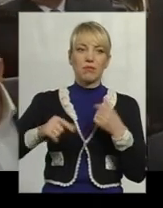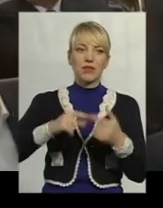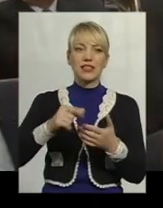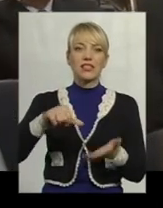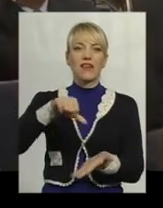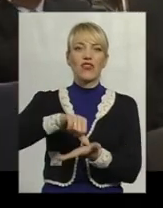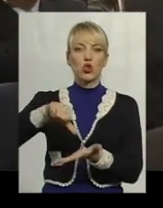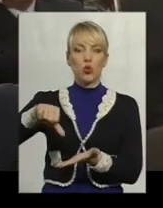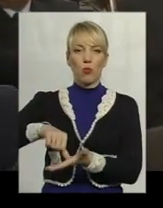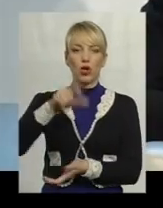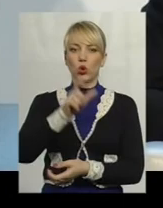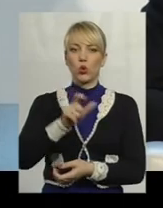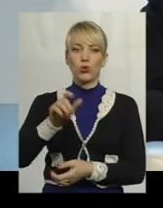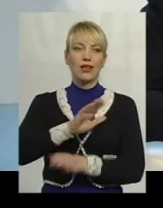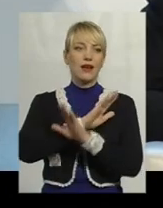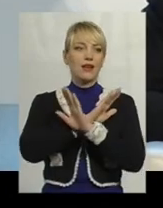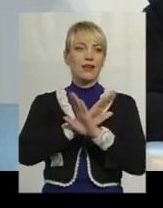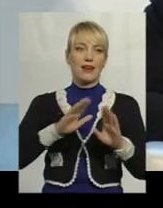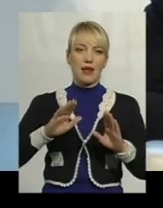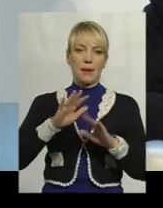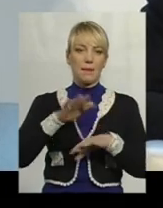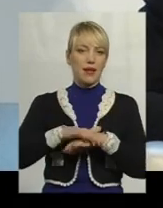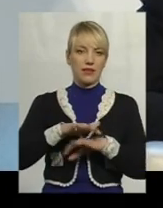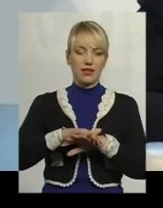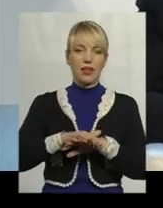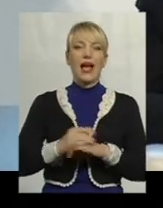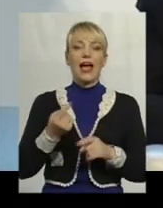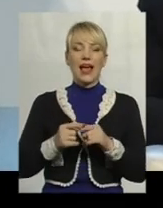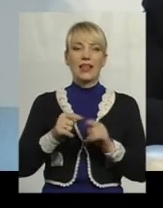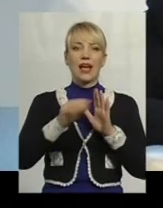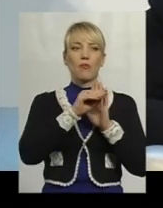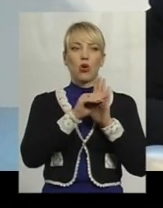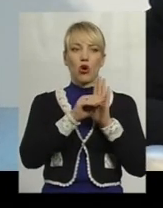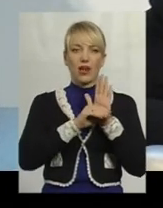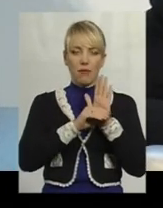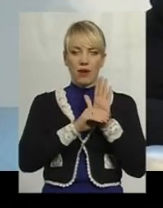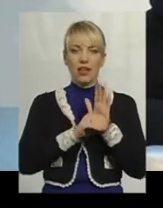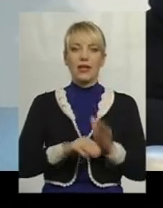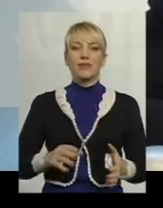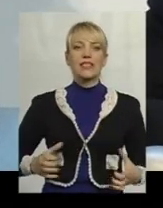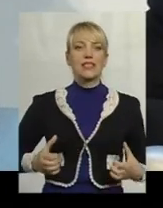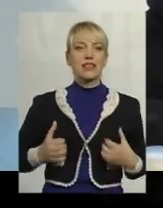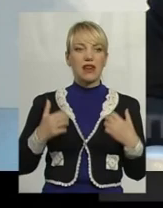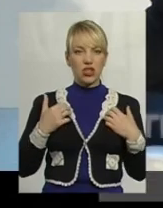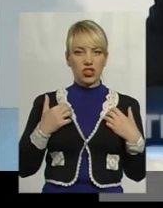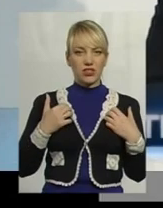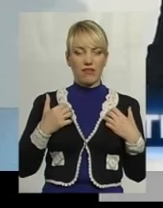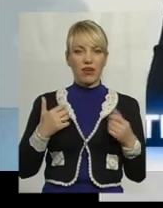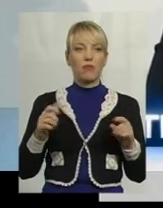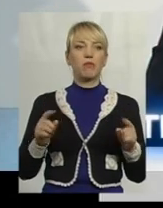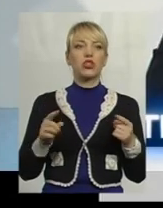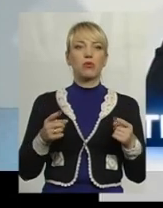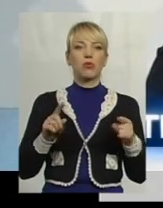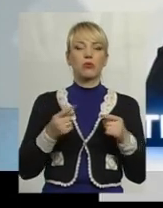люди, не банк. Це програма дуже важна. Тому що це реальний